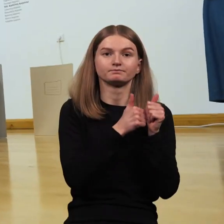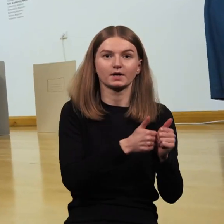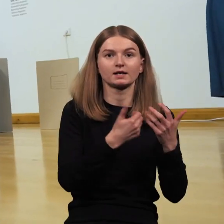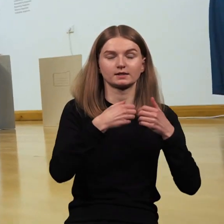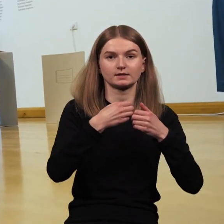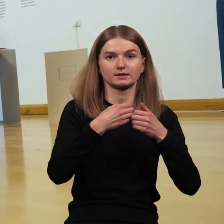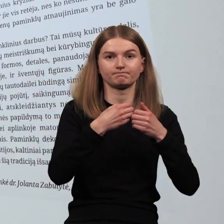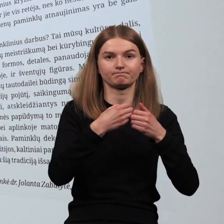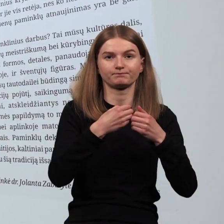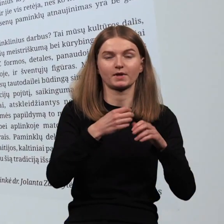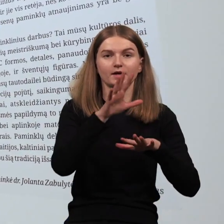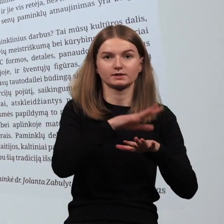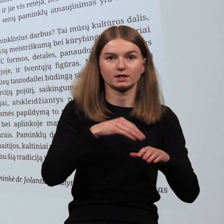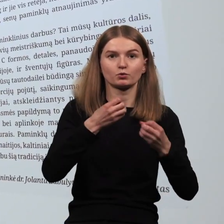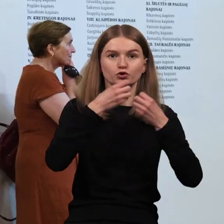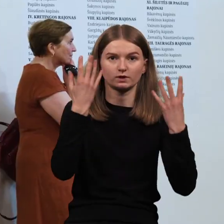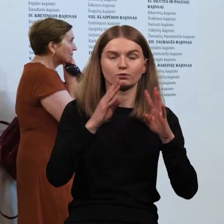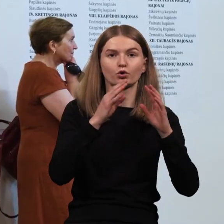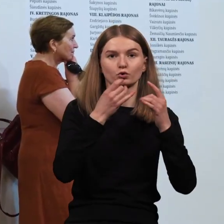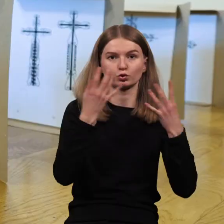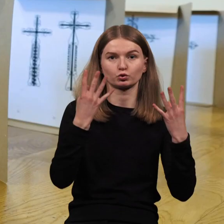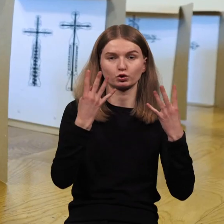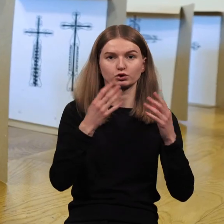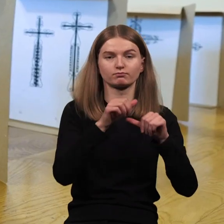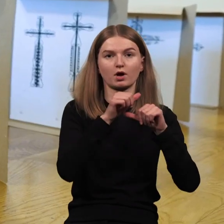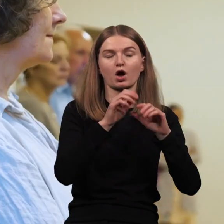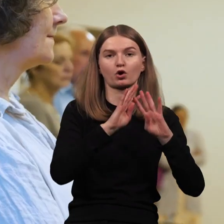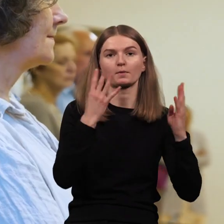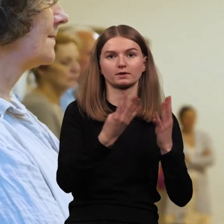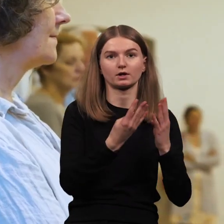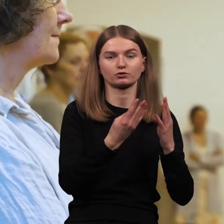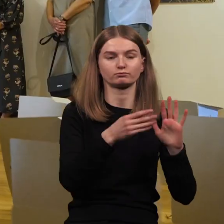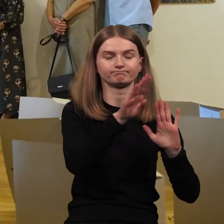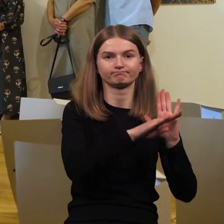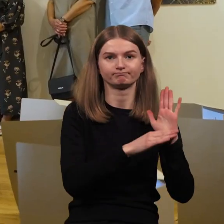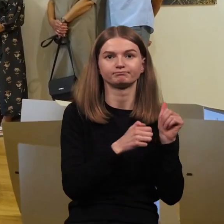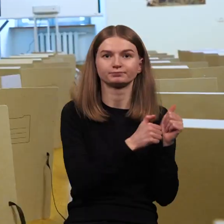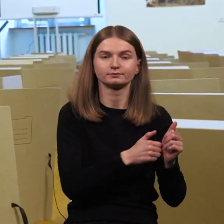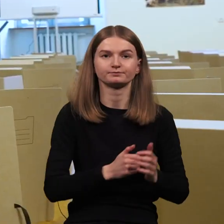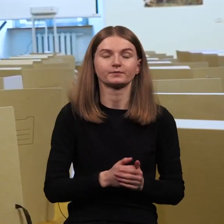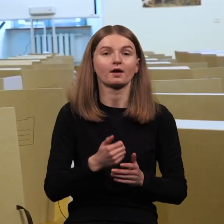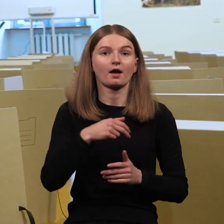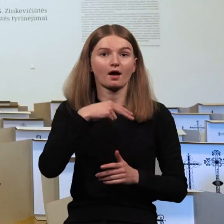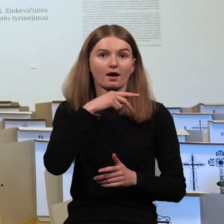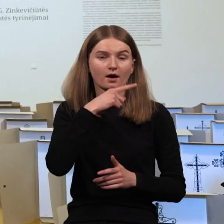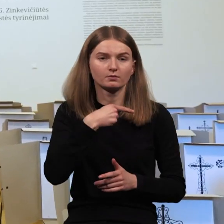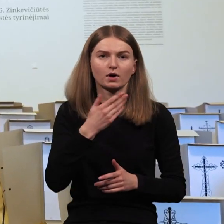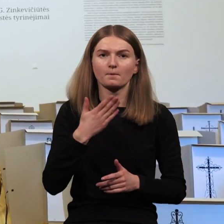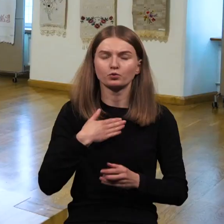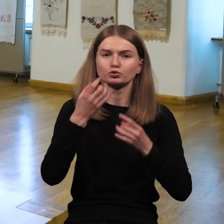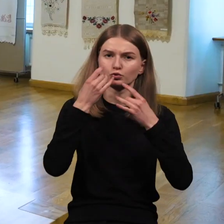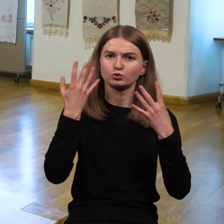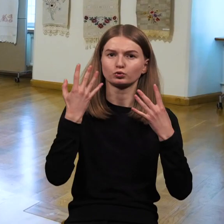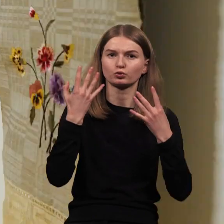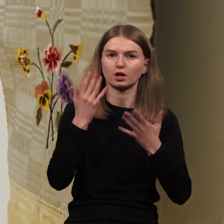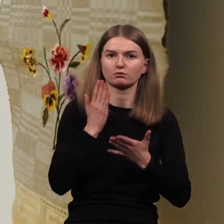kultūros komiteto nutarimu. Kalba yra mūsų tapatybės svarbiausias elementas ir